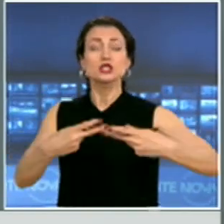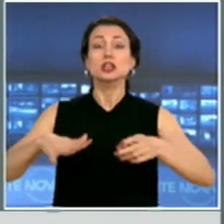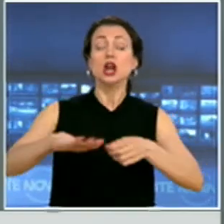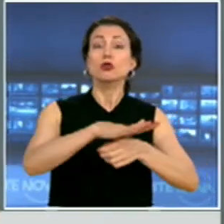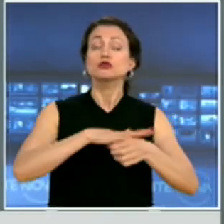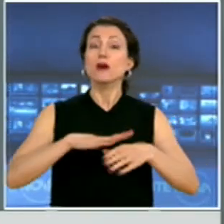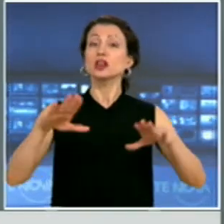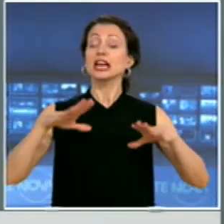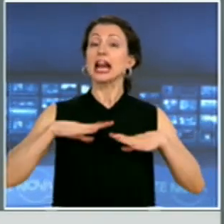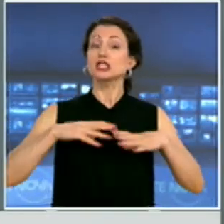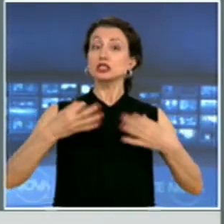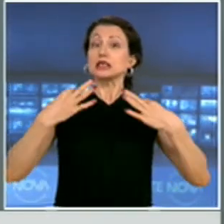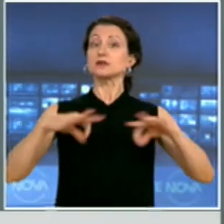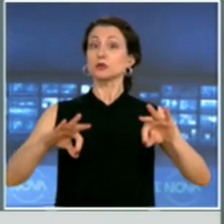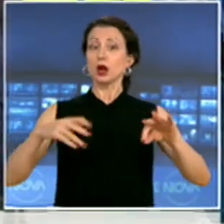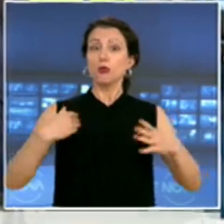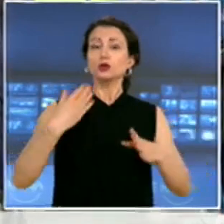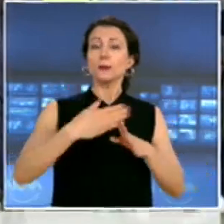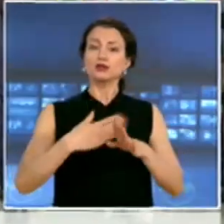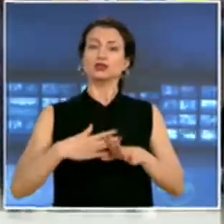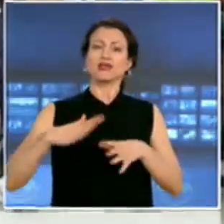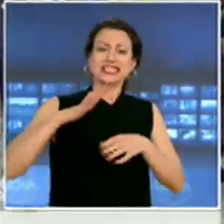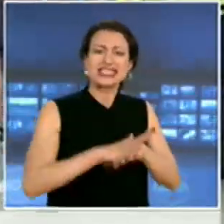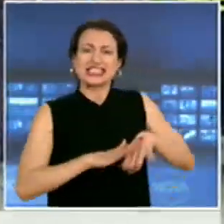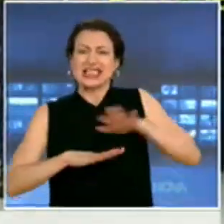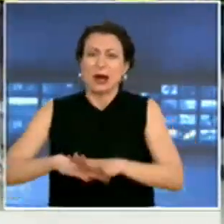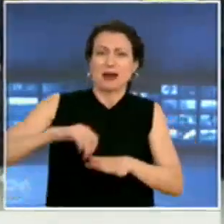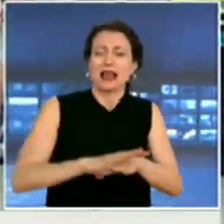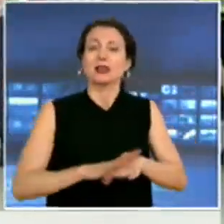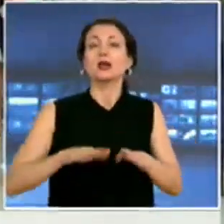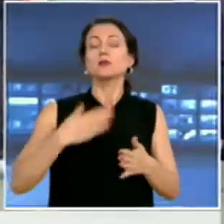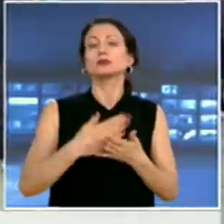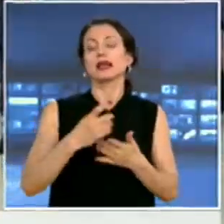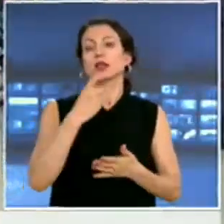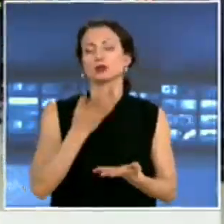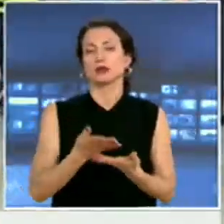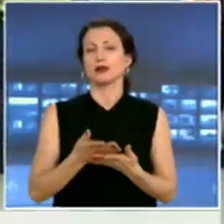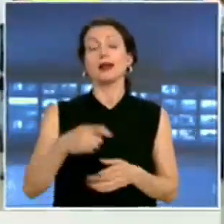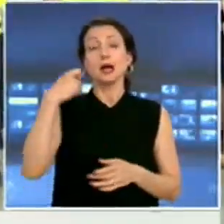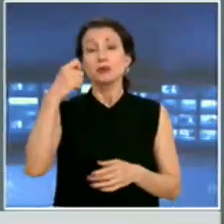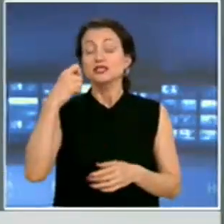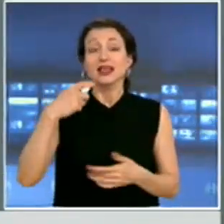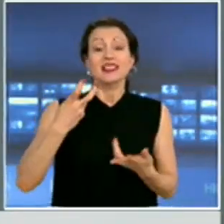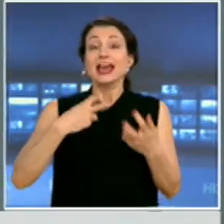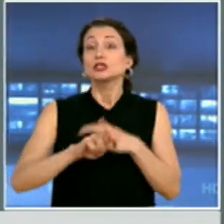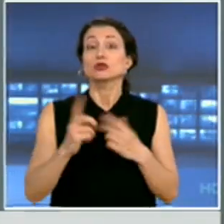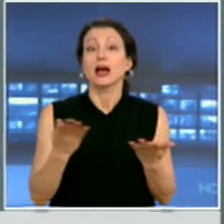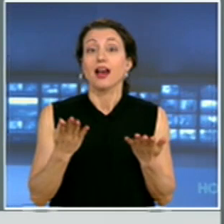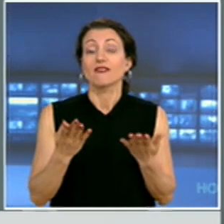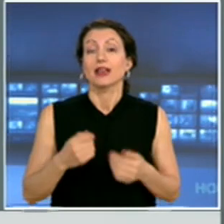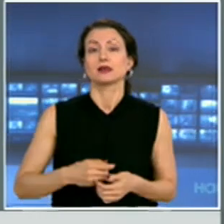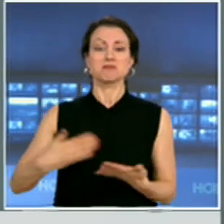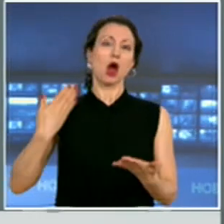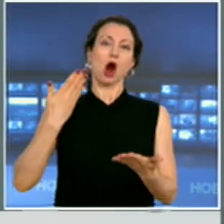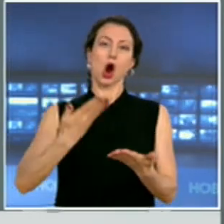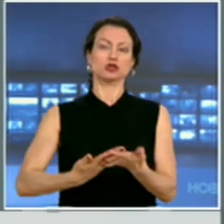погазвани в последните години. Според президента, изходът от нагнетеното напрежение е един. Оставка на